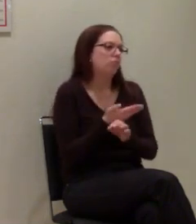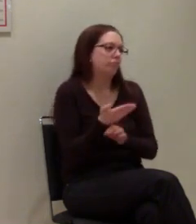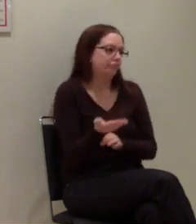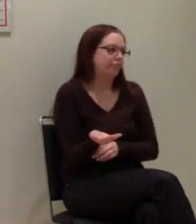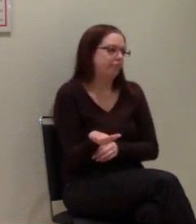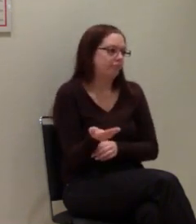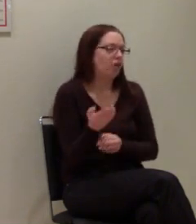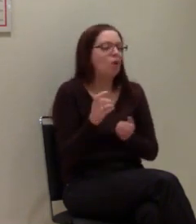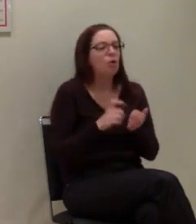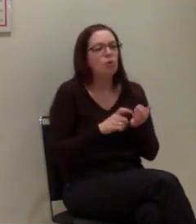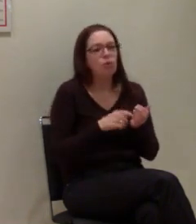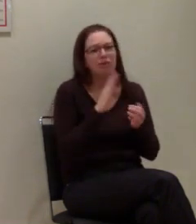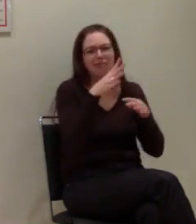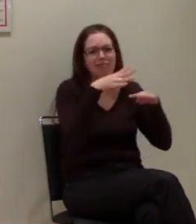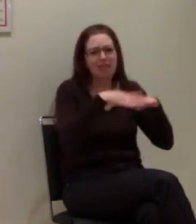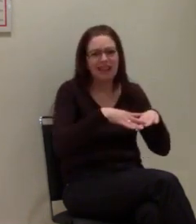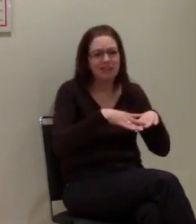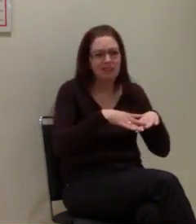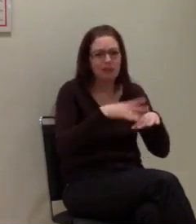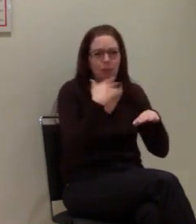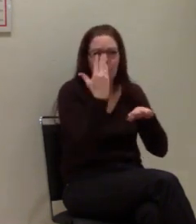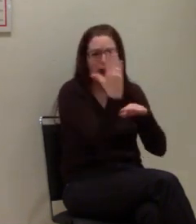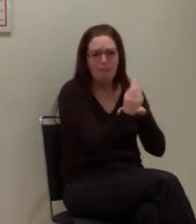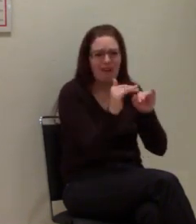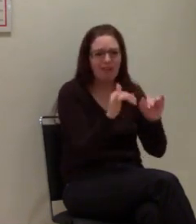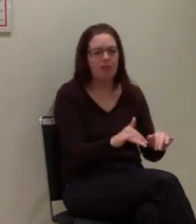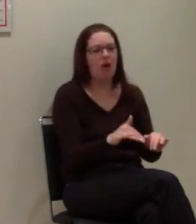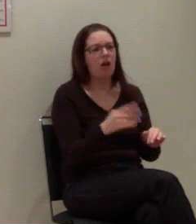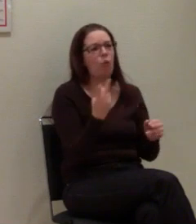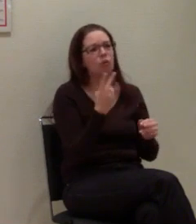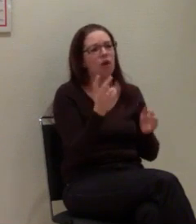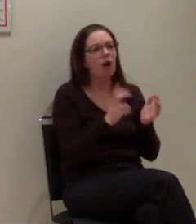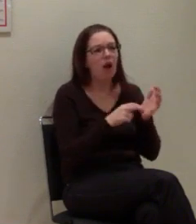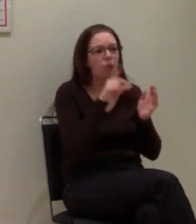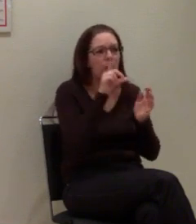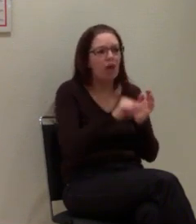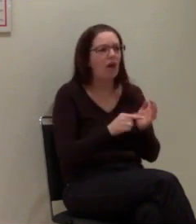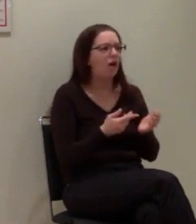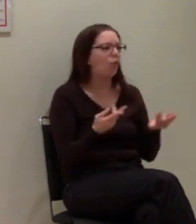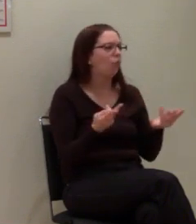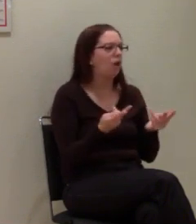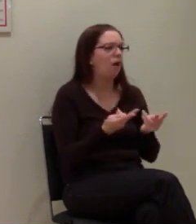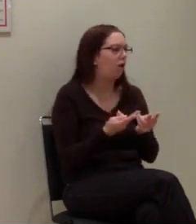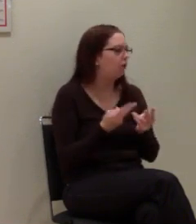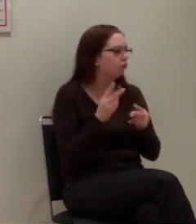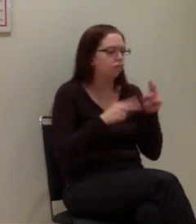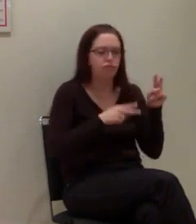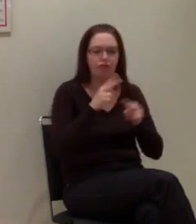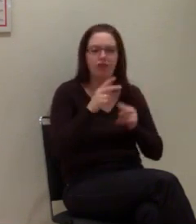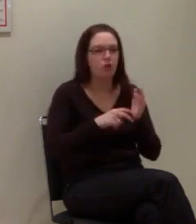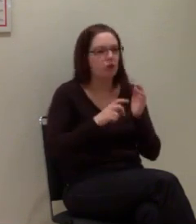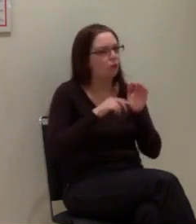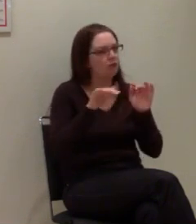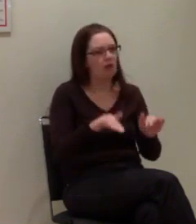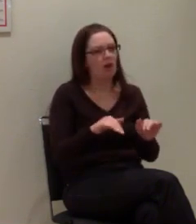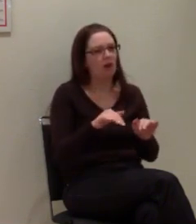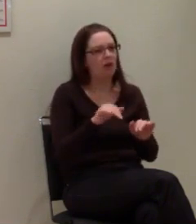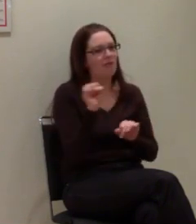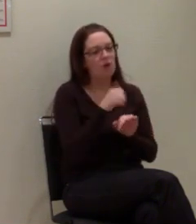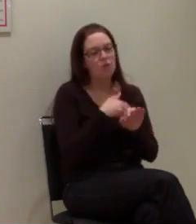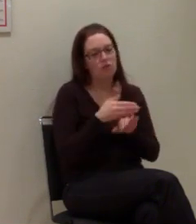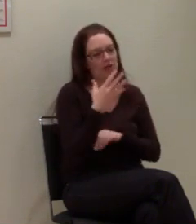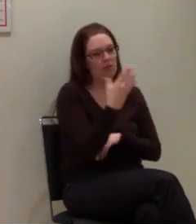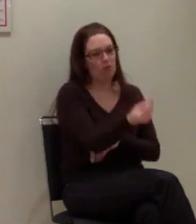nicht ins Mobildnetz eingebucht ist, keinen Empfang hat, der Akku leer ist, oder was auch immer der Grund ist, weswegen eine SMS da verzögert ausgeliefert werden kann.